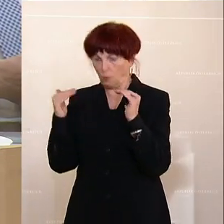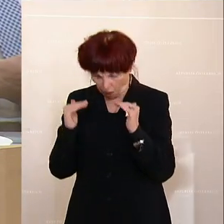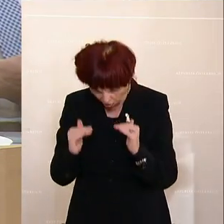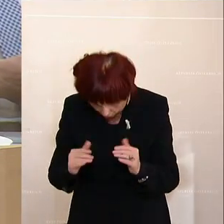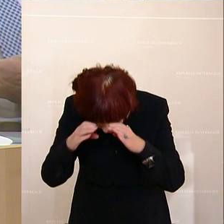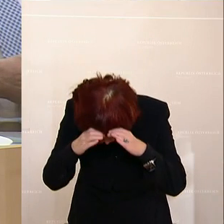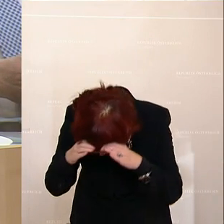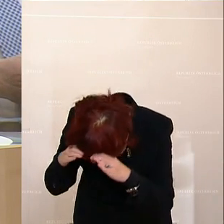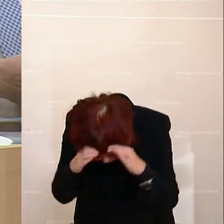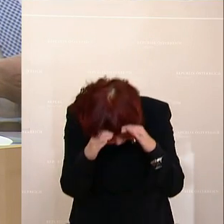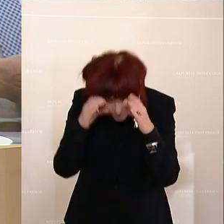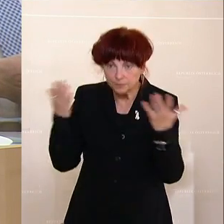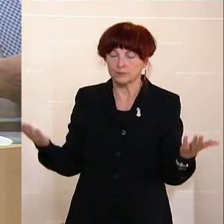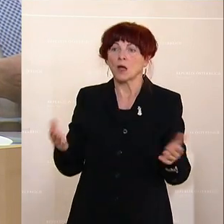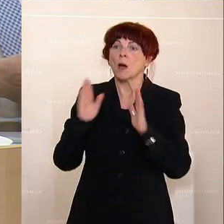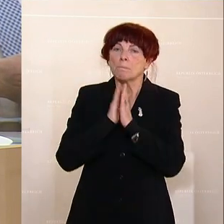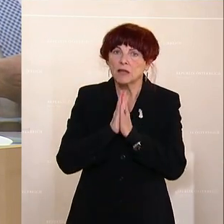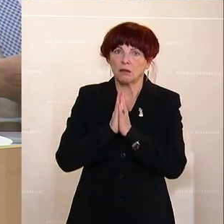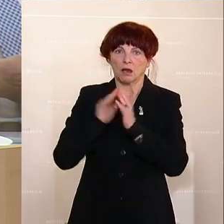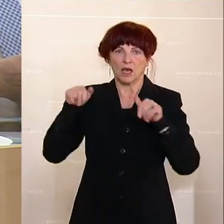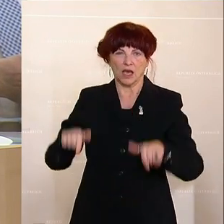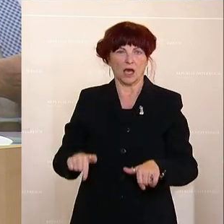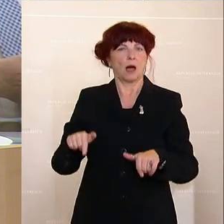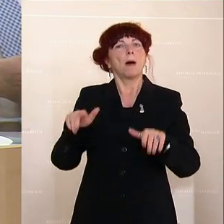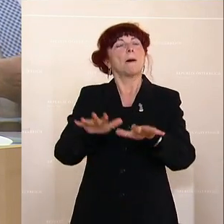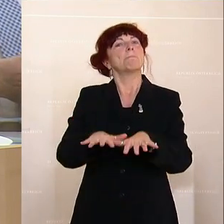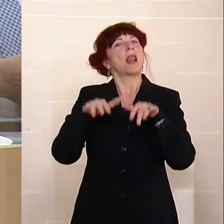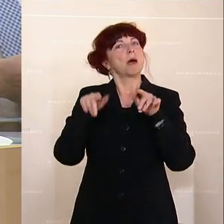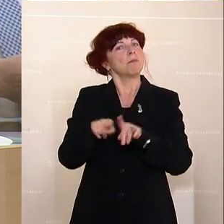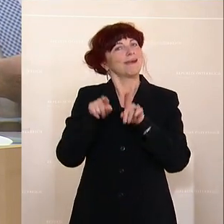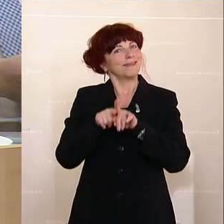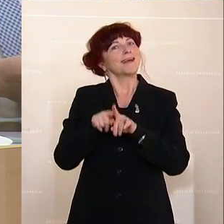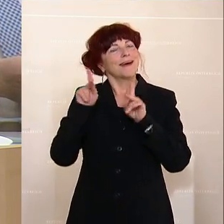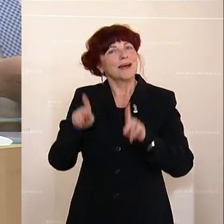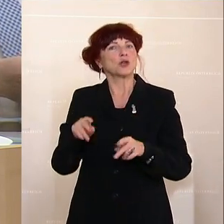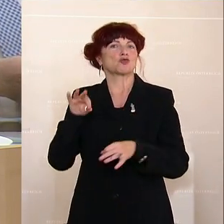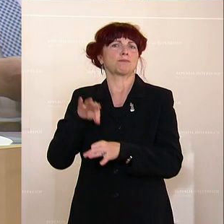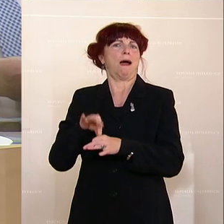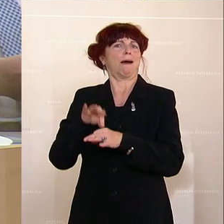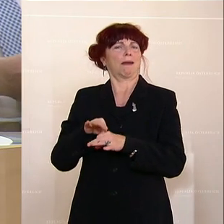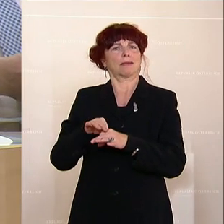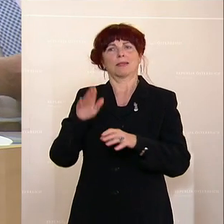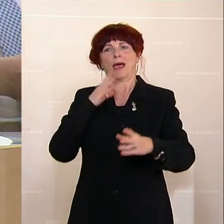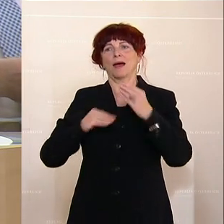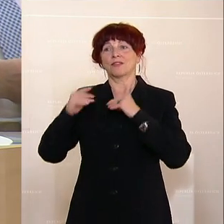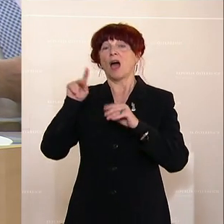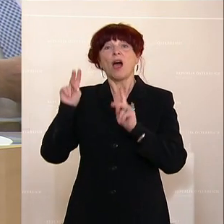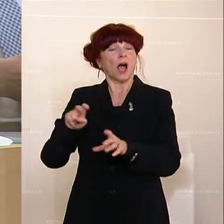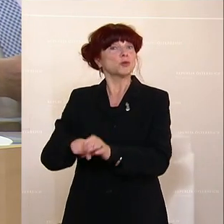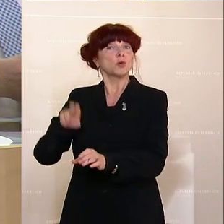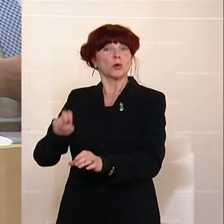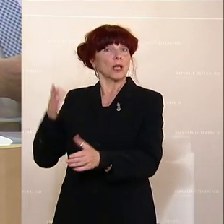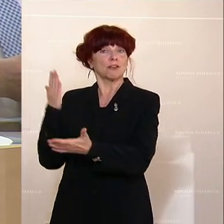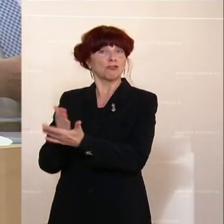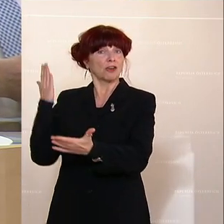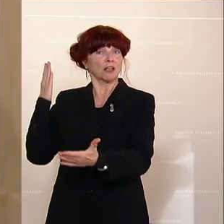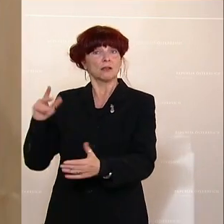ersparen Sie uns dieses Theater bitte im Parlament. Sie brauchen sich nicht ausliefern lassen. Sie können einfach gehen und zurücktreten und der Fall ist erledigt. Dann brauchen Sie uns